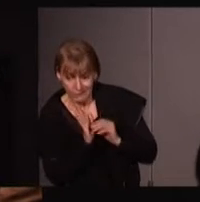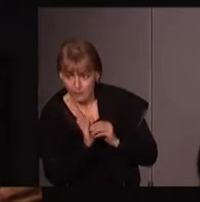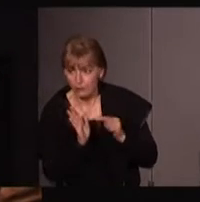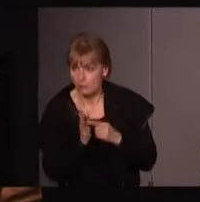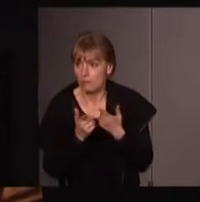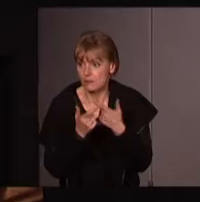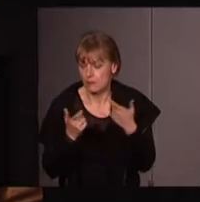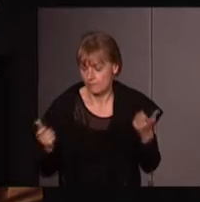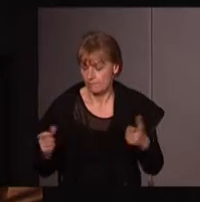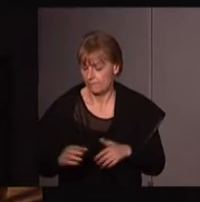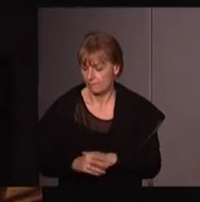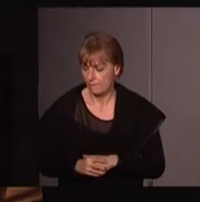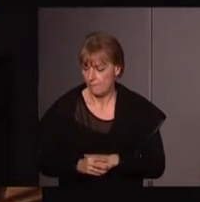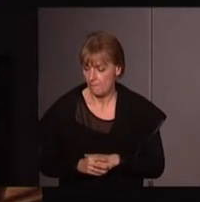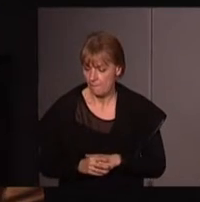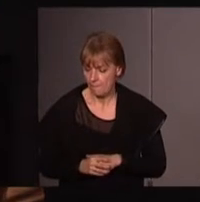Alors,